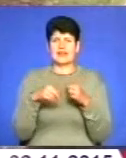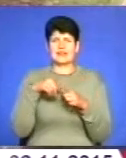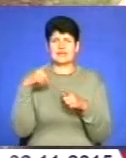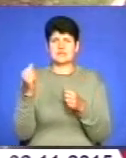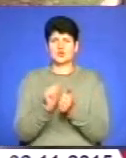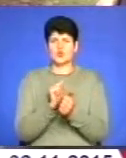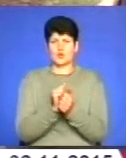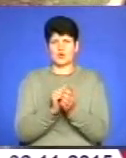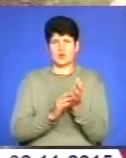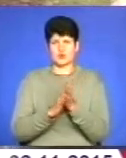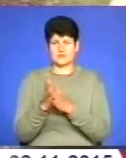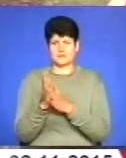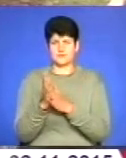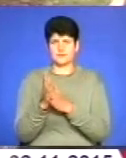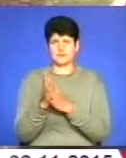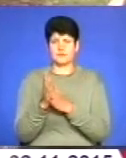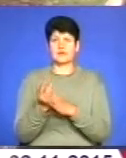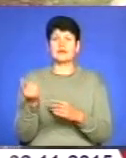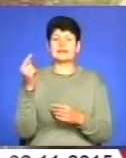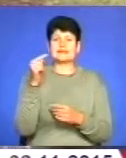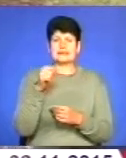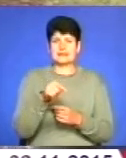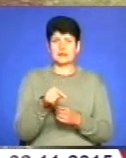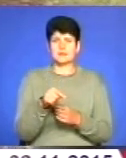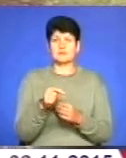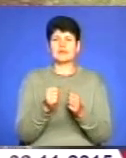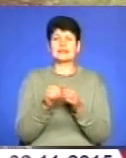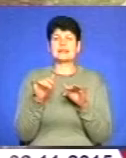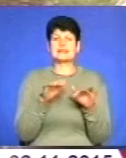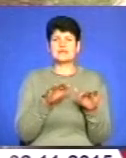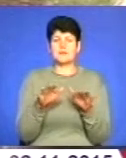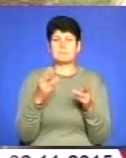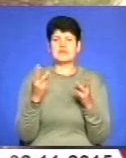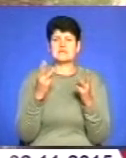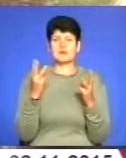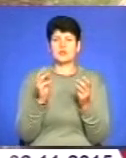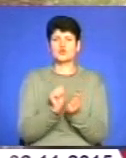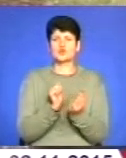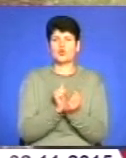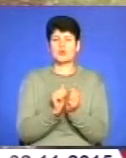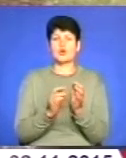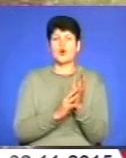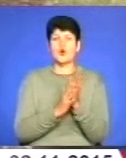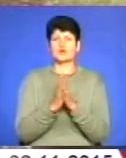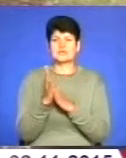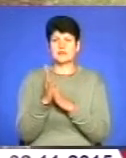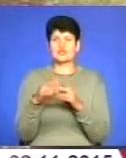рослинності. Так, при таких діях, при спалюванні сухої рослинності і листя,